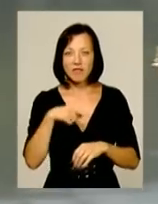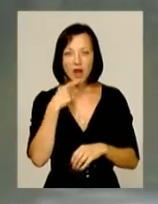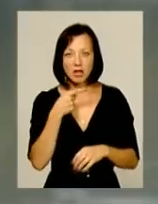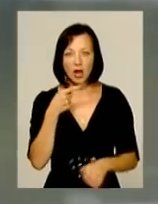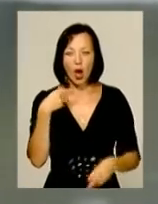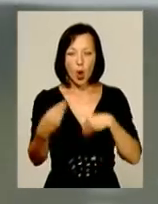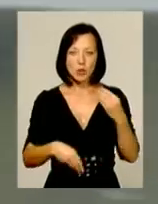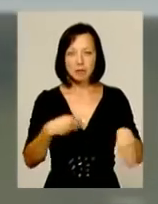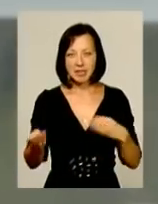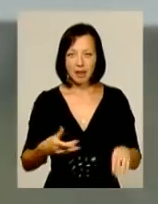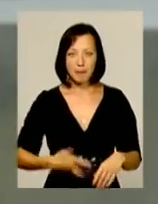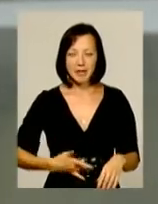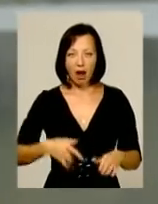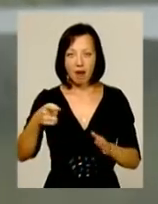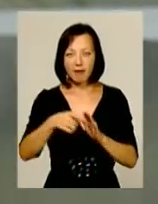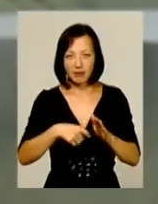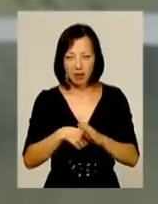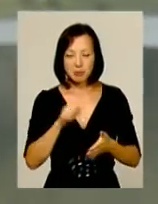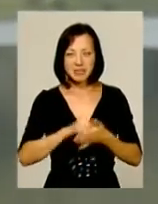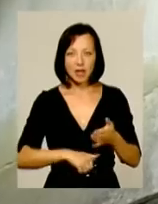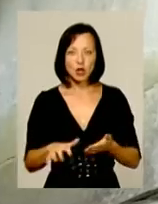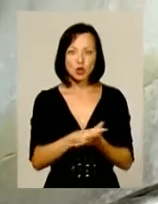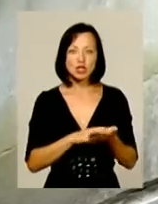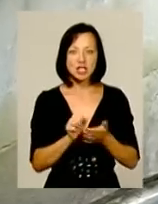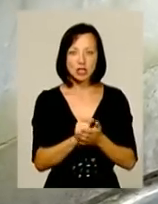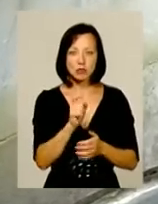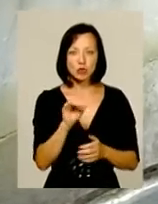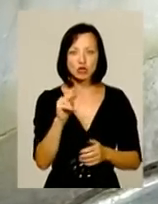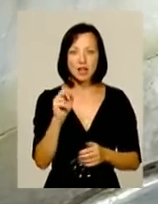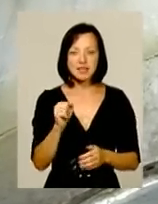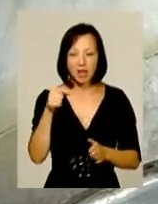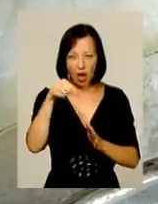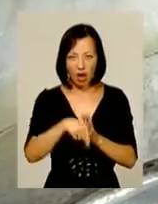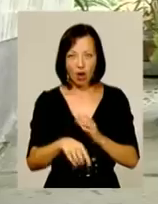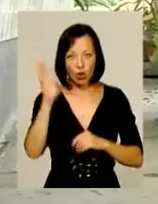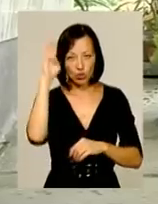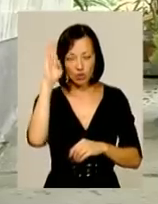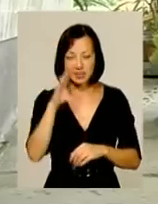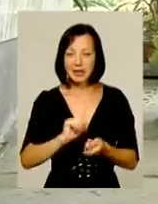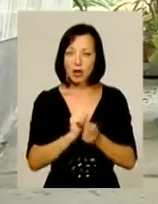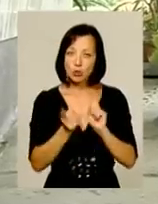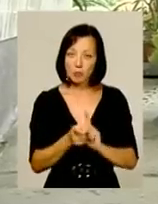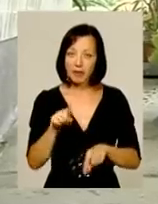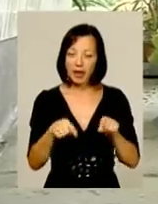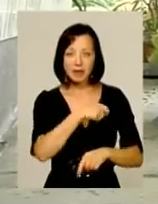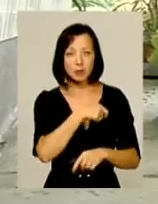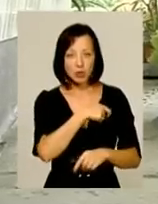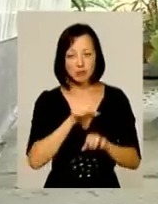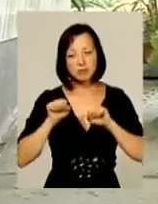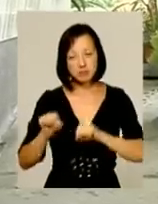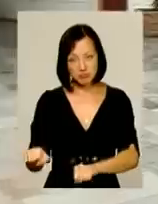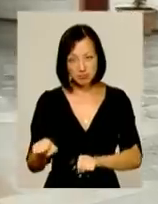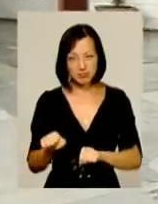розбазарювання мінеральних надр швидко призведе до знищення збручанського родовища. Натомість деякі депутати стали на бік перлини